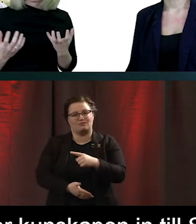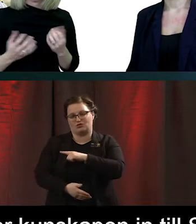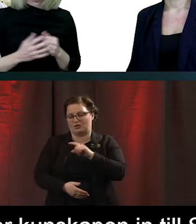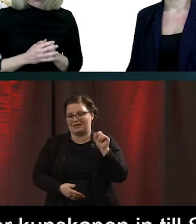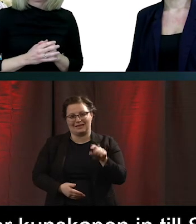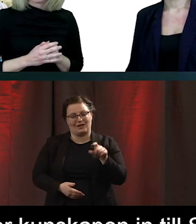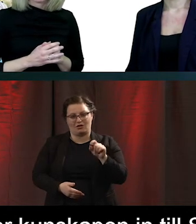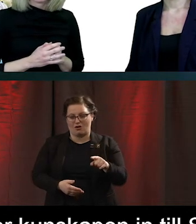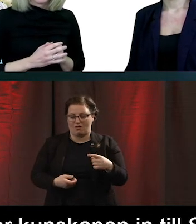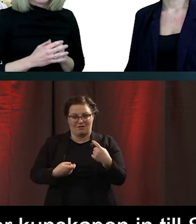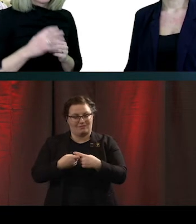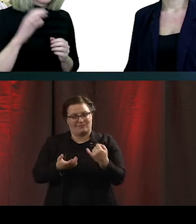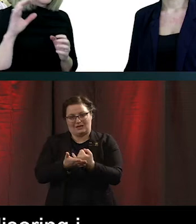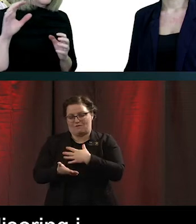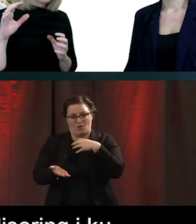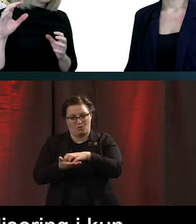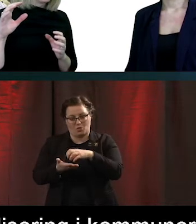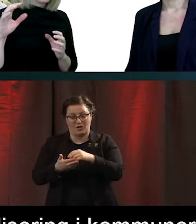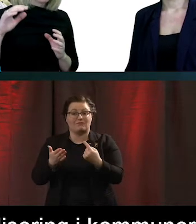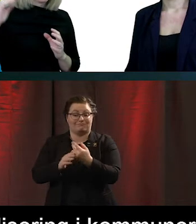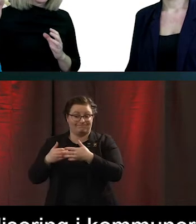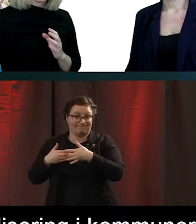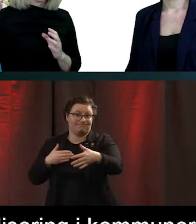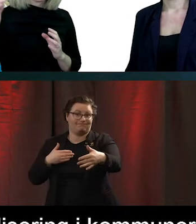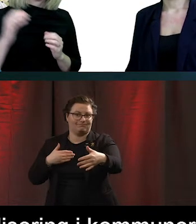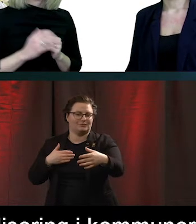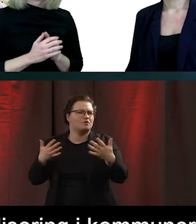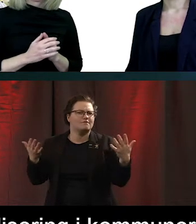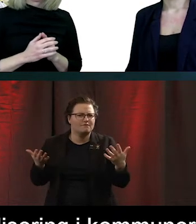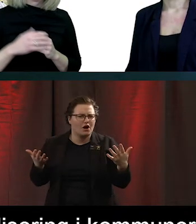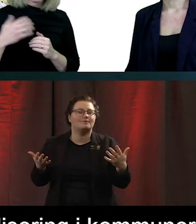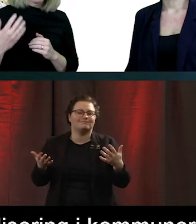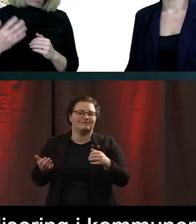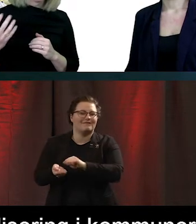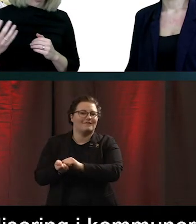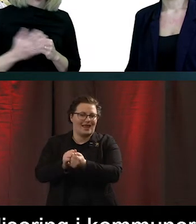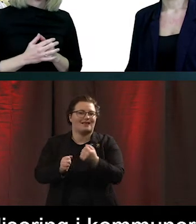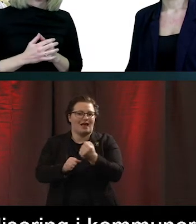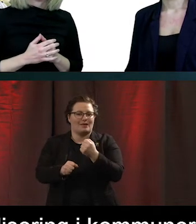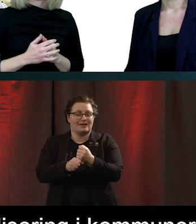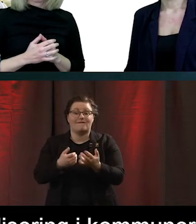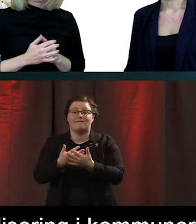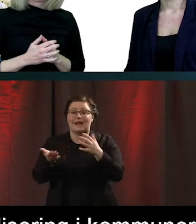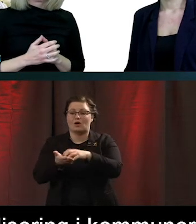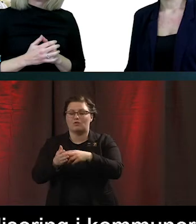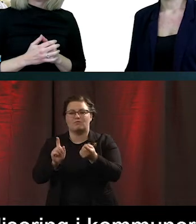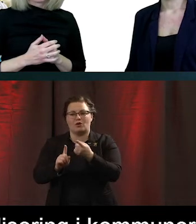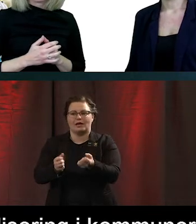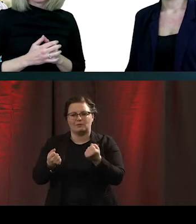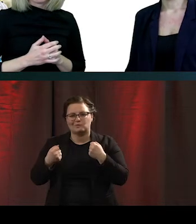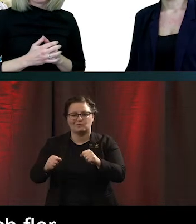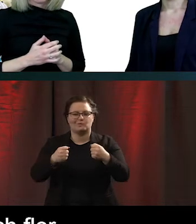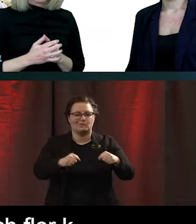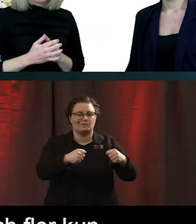i våra kommuner framöver. Och det är mycket det här med förändringsarbete som vi ser att fler och fler kommuner börjar anamma nu, vilket är